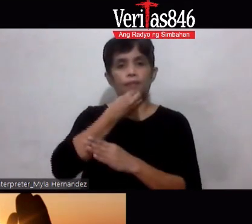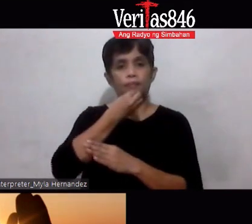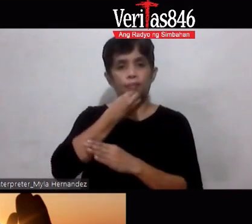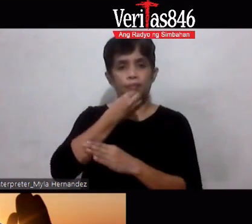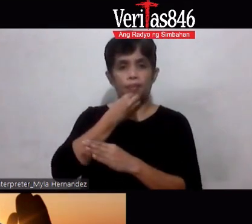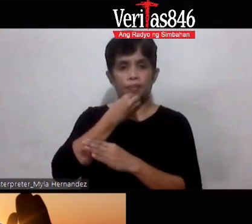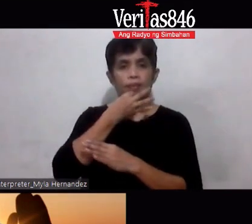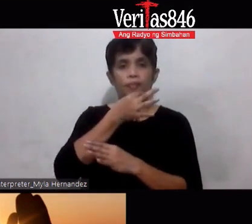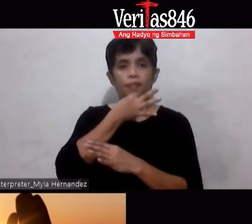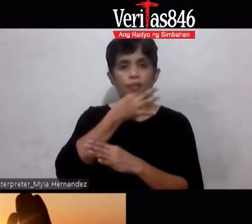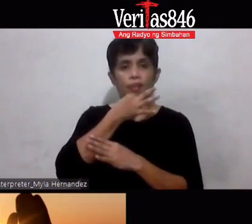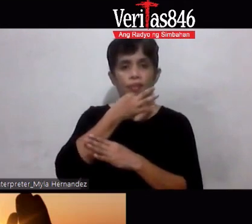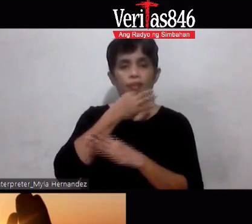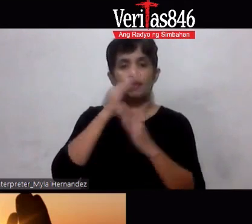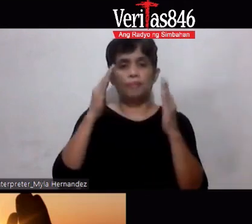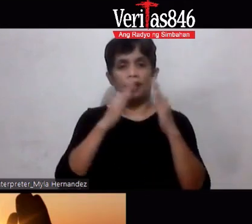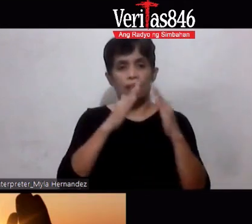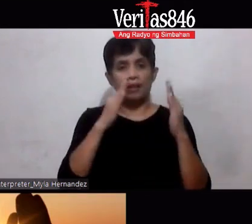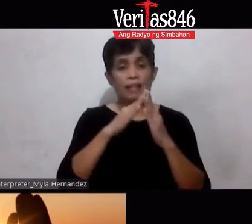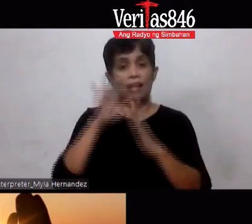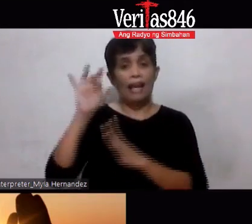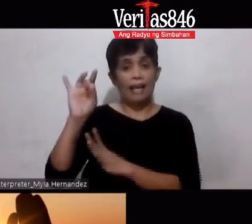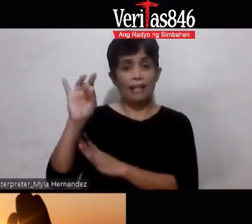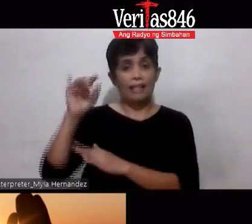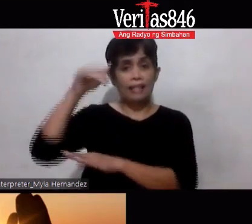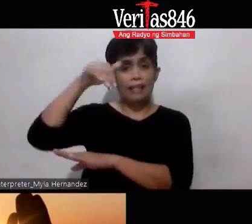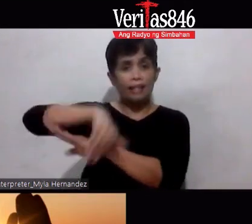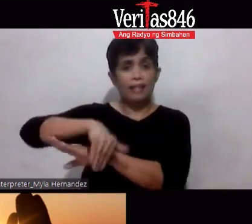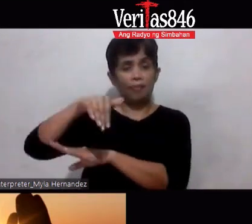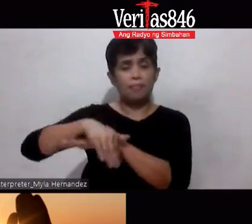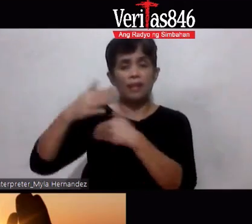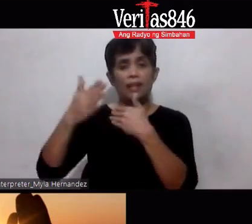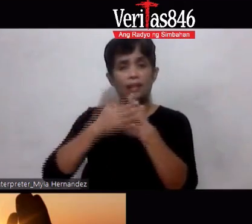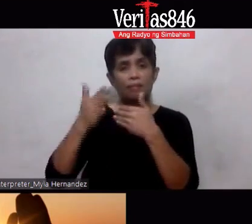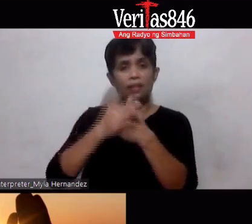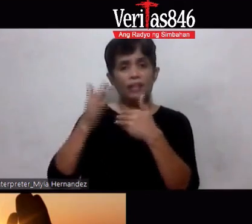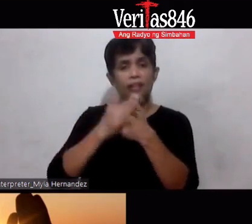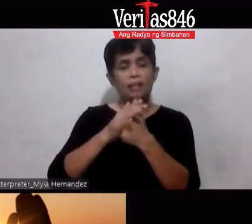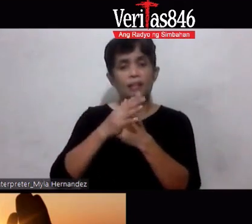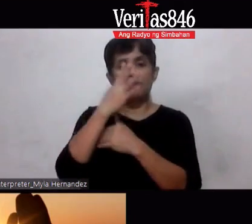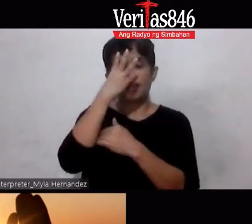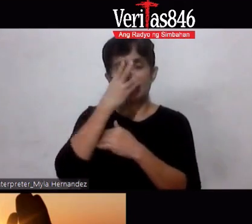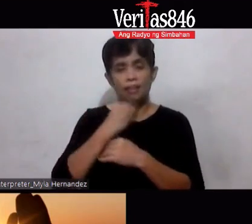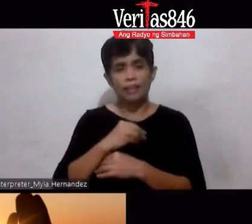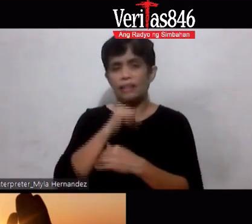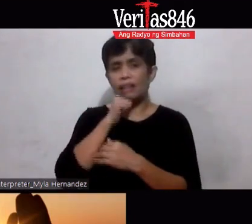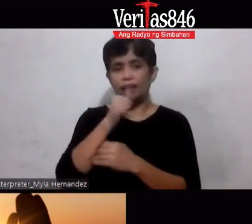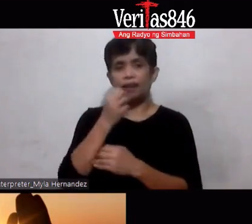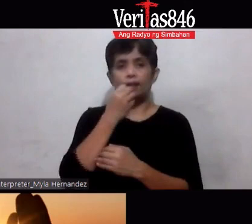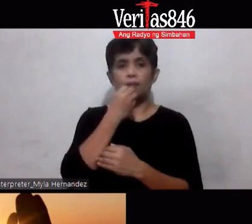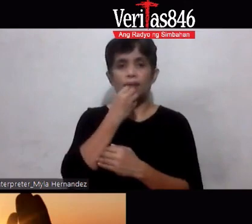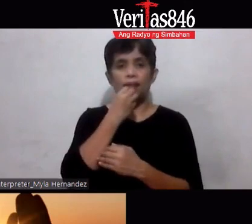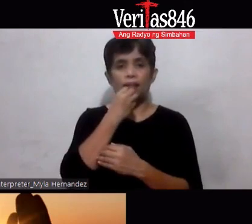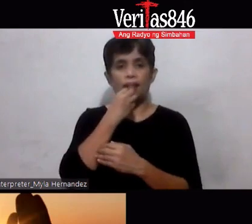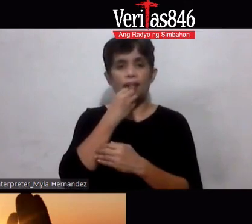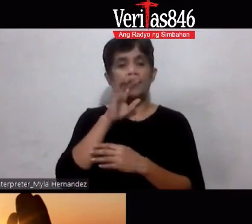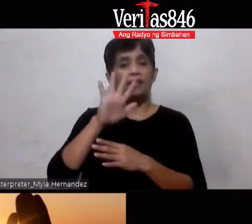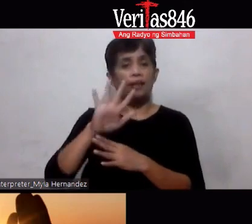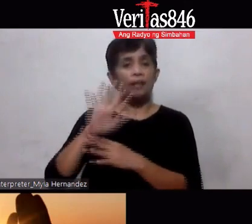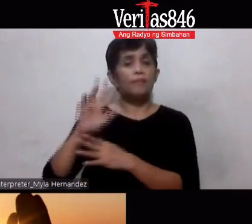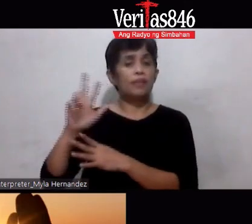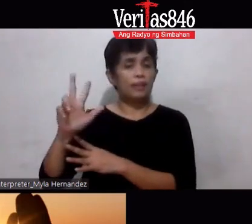-ocho ng gabi malapit na akong matulog noon hindi na ako kumakain 5.30 kumakain ako after that wala na akong